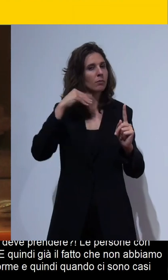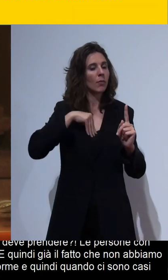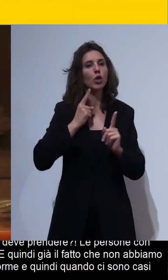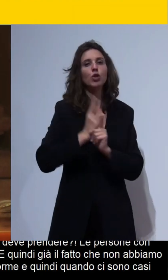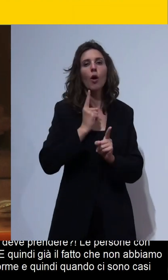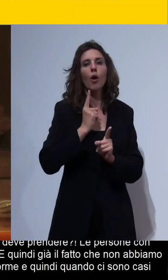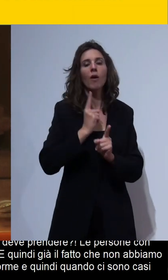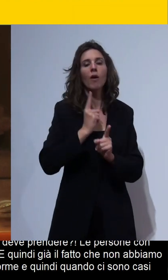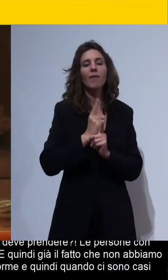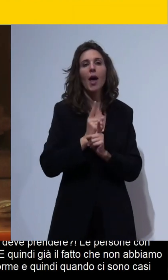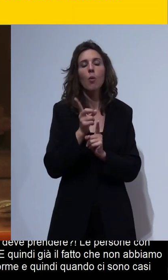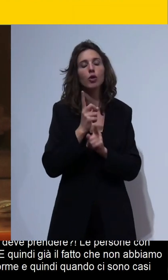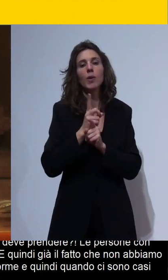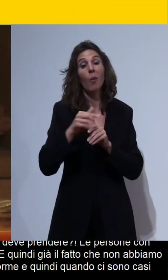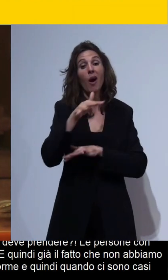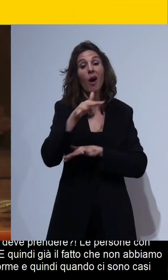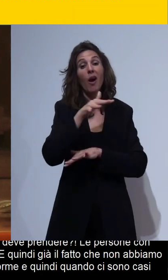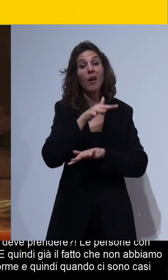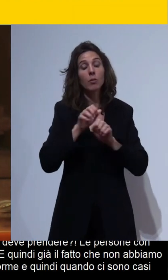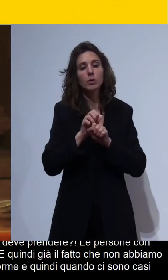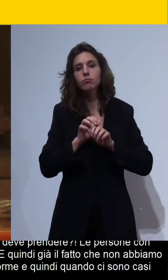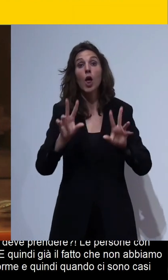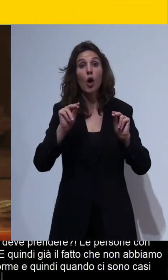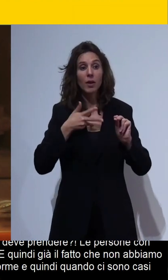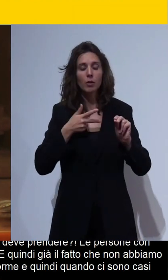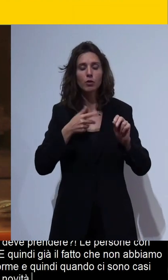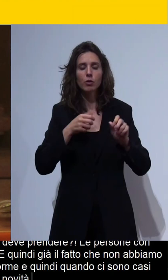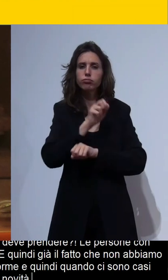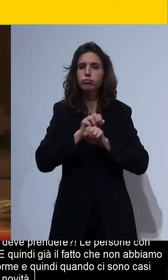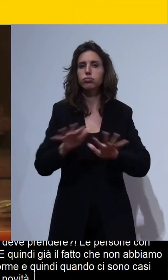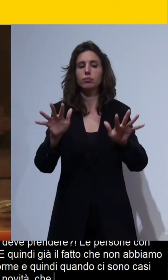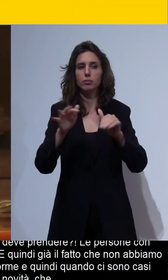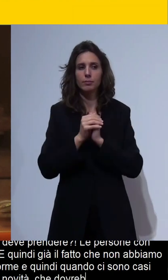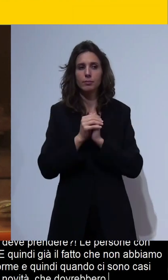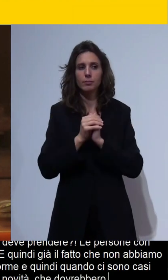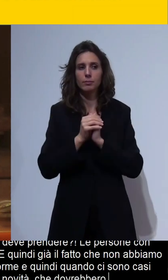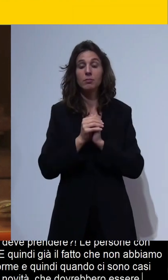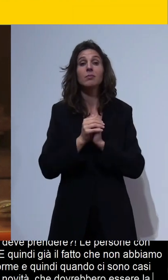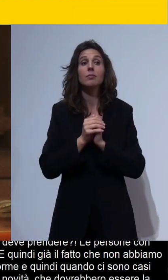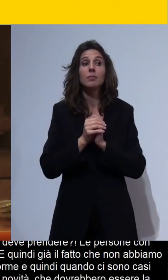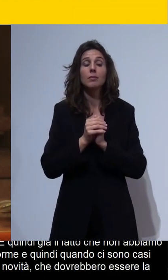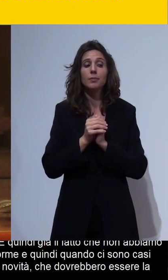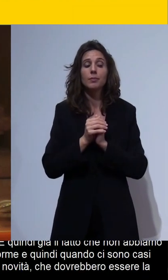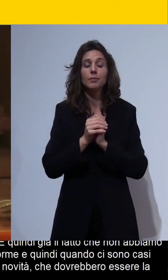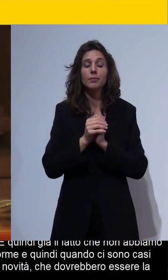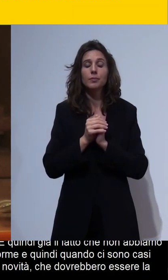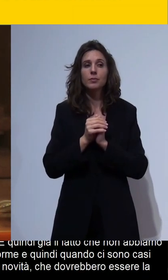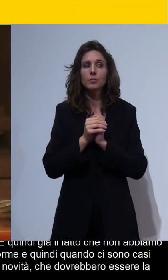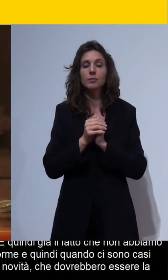divulgare queste novità che dovrebbero essere la normalità ma lasciamole ancora